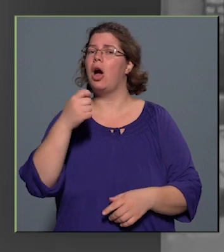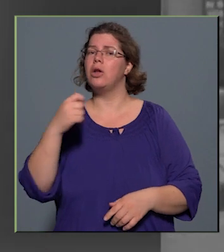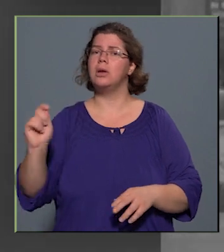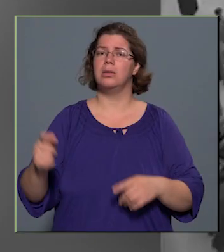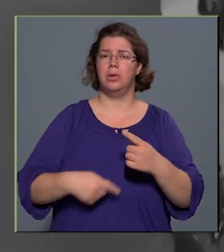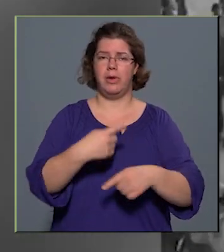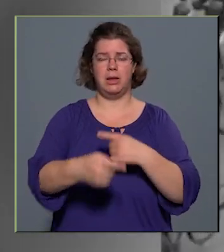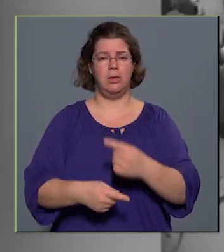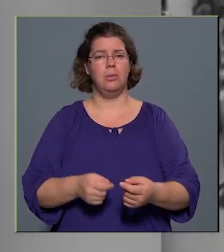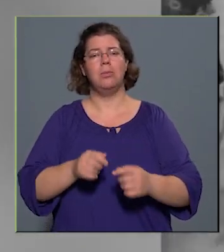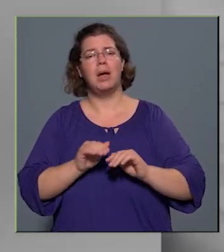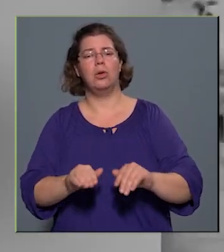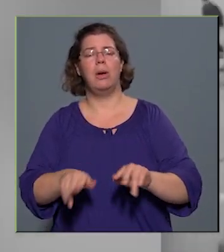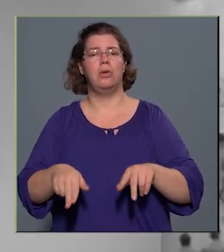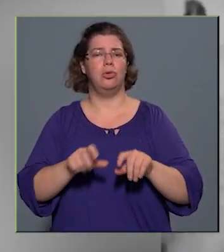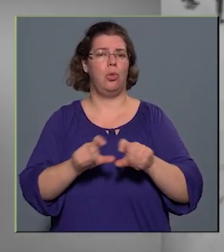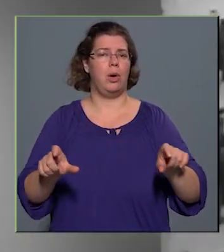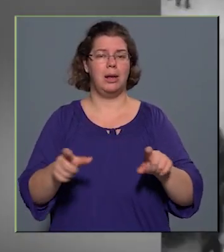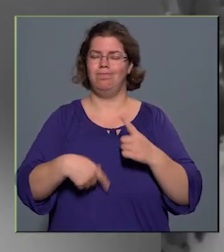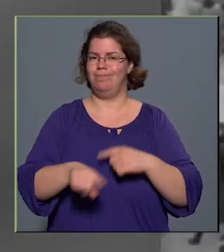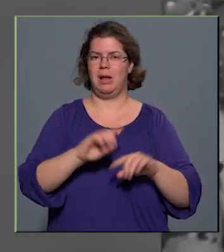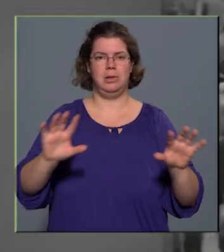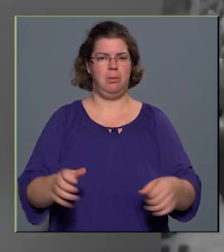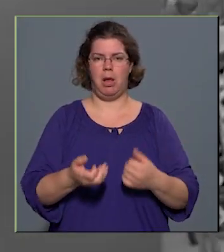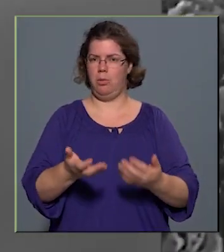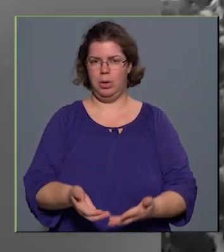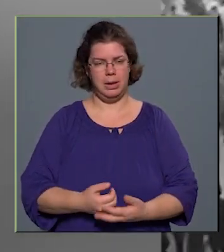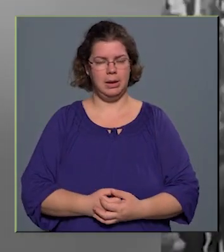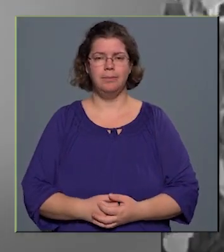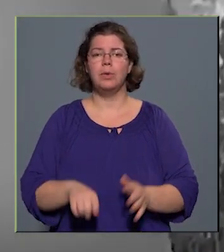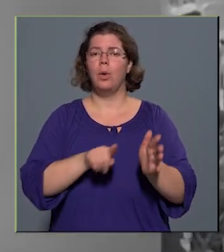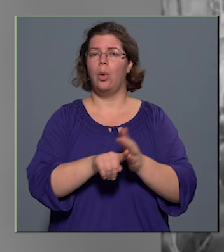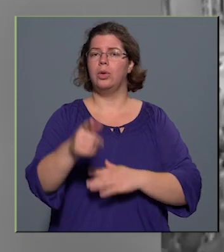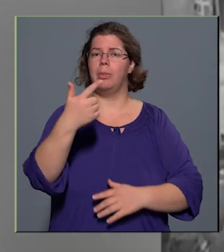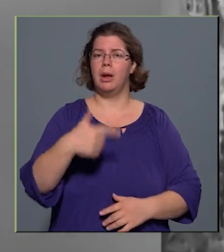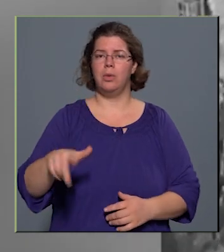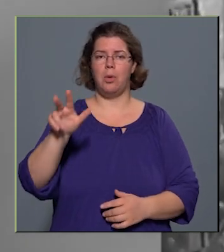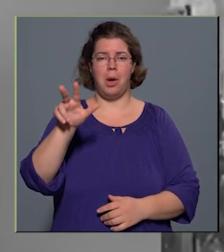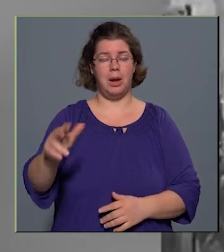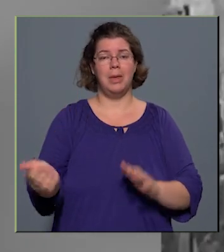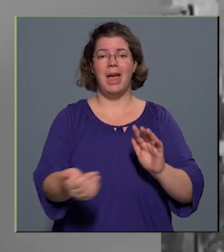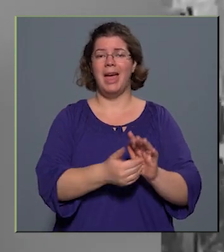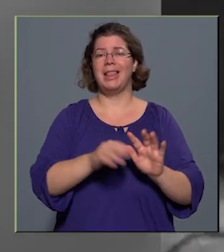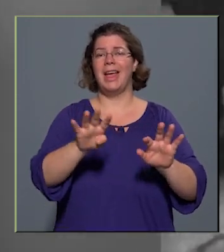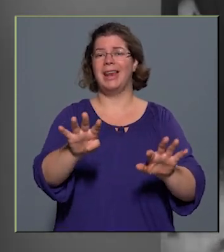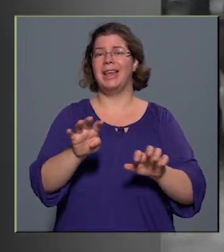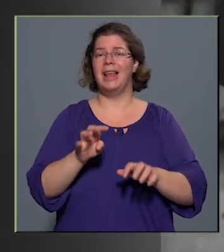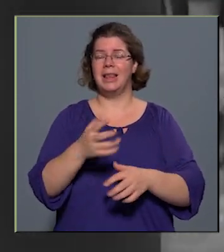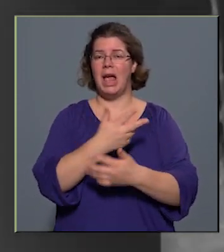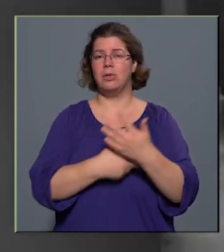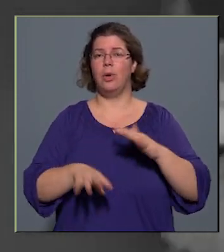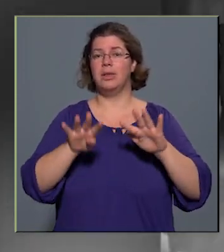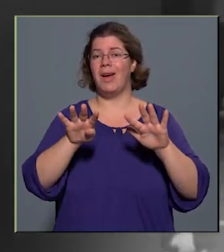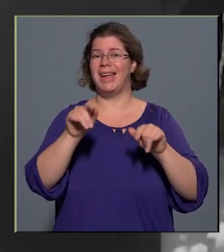követő megtorlások okán nálunk nem alakulhatott ki. Október 23-a 1989-ben